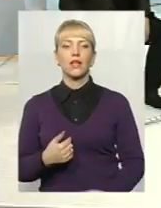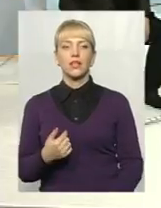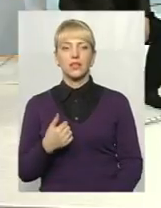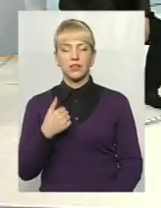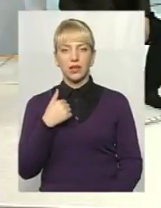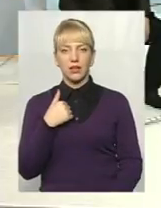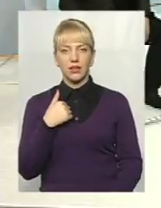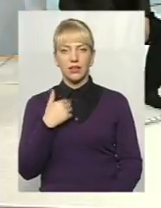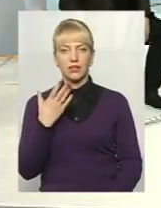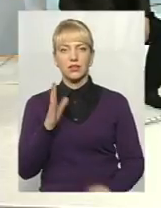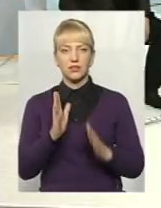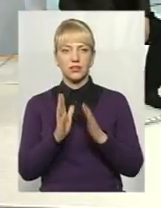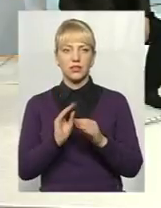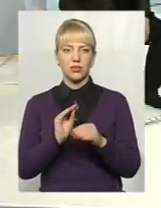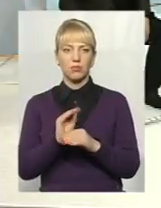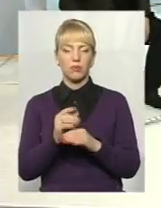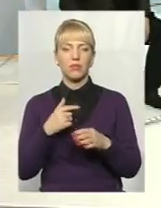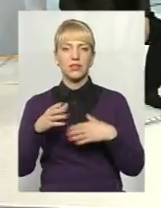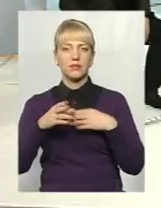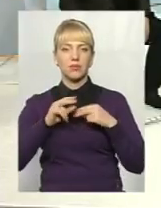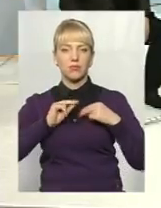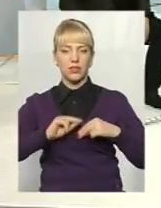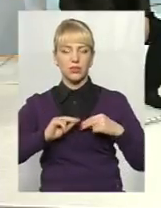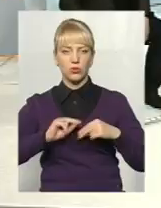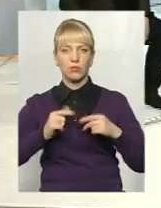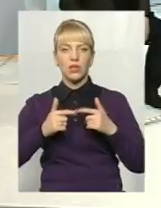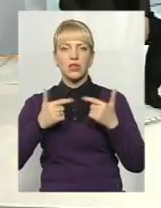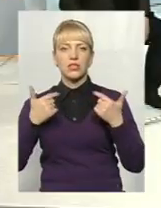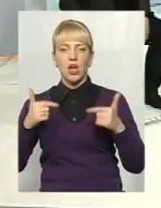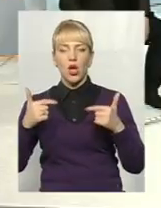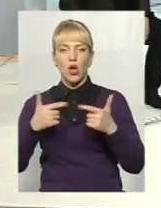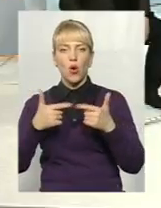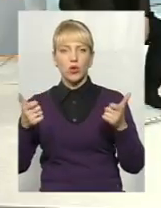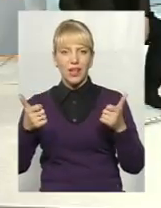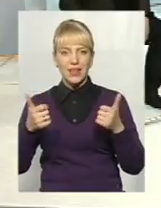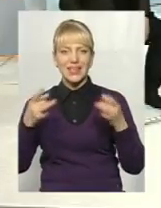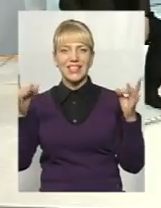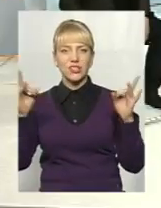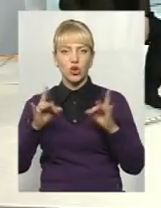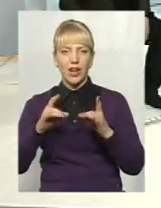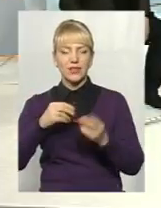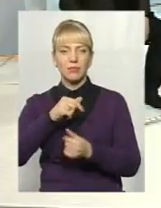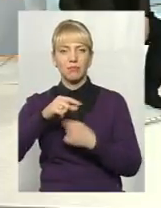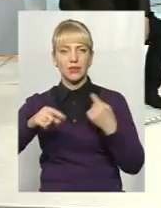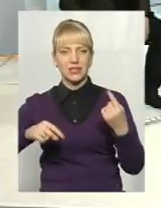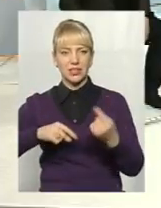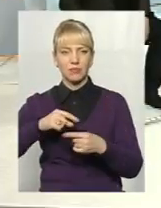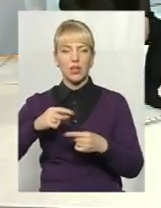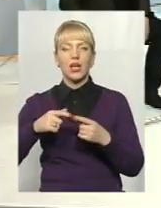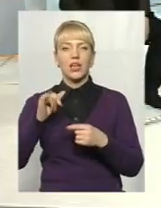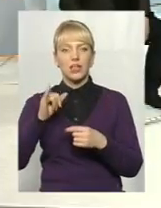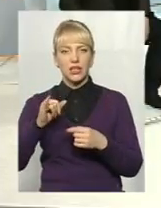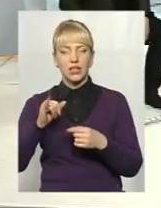реплікую, доповню, ми тісно співпрацюємо з готельним ресторанним бізнесом, в нас створена асоціація готельєрів і рестораторів, от,